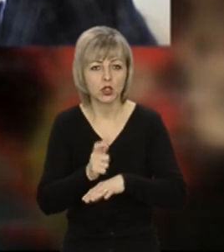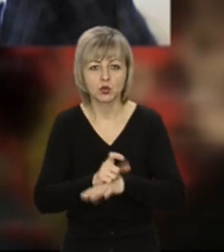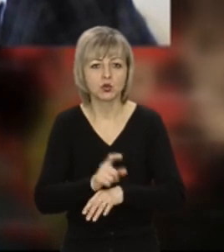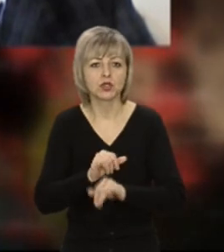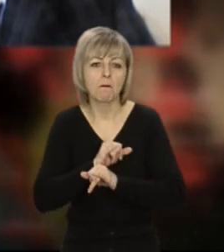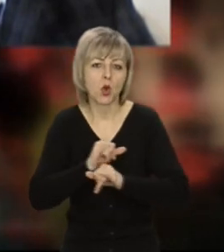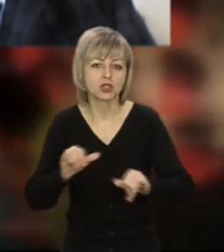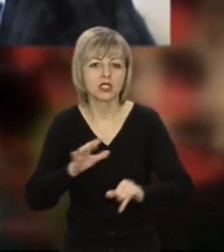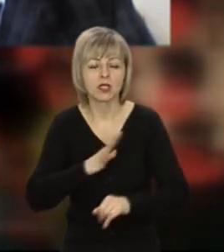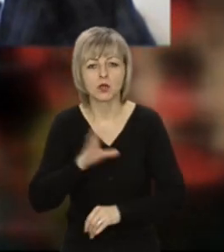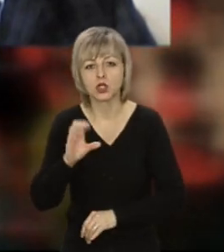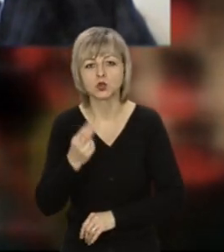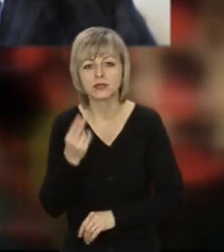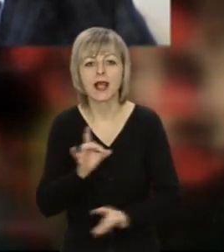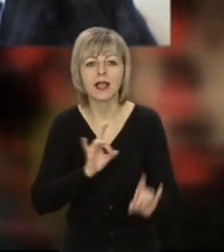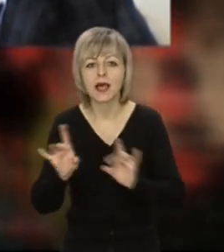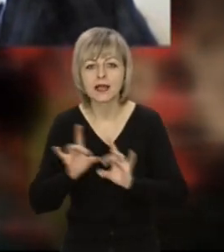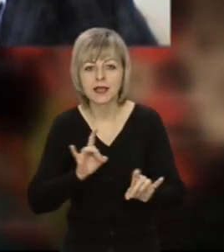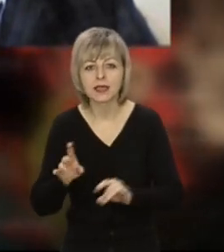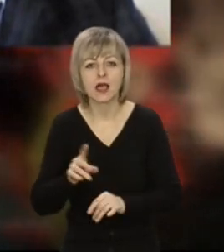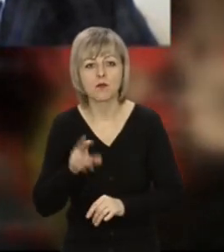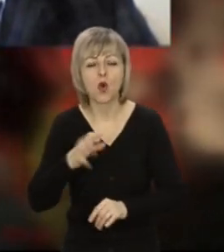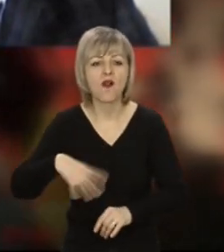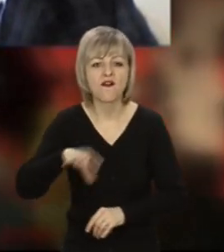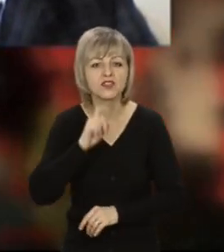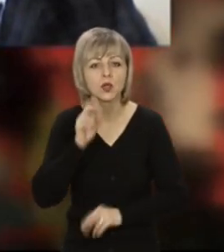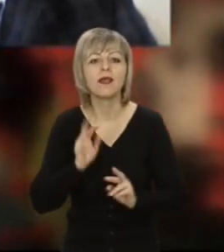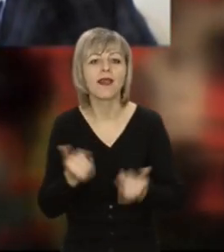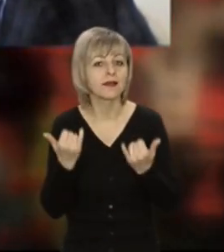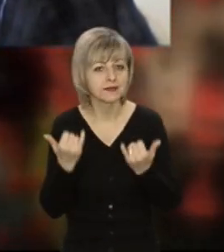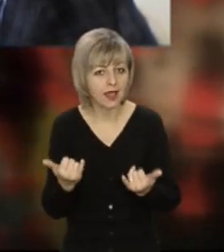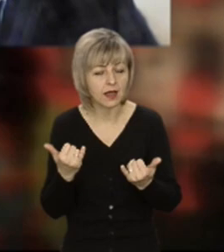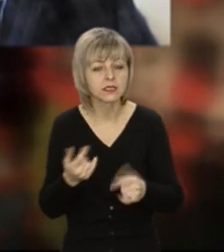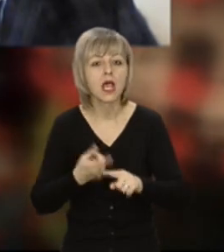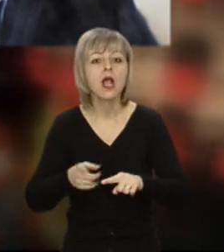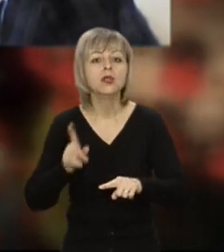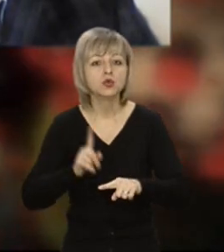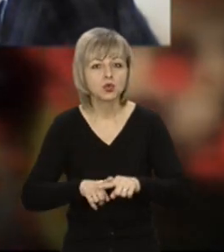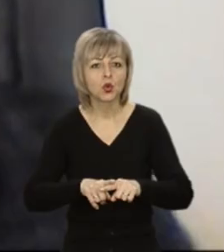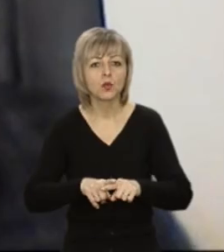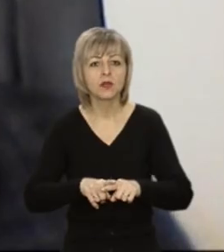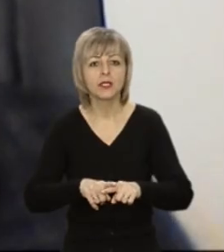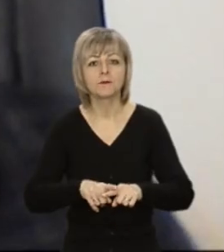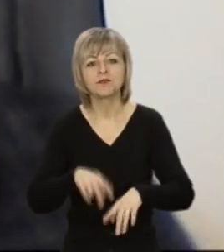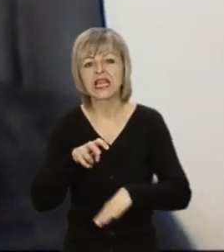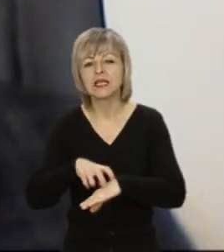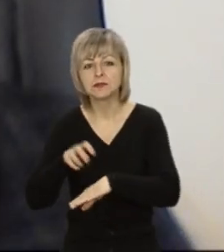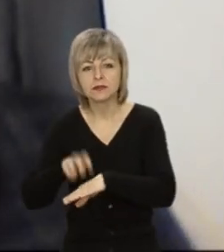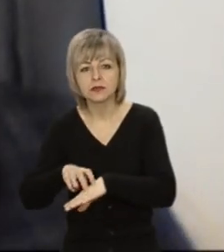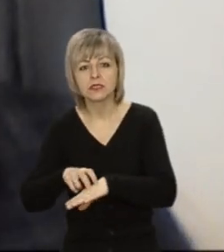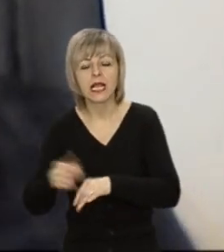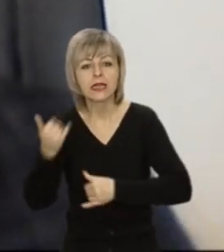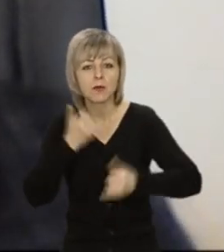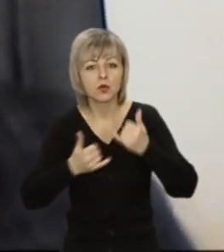вона поширена соціальна реклама в усій Україні, як зараз. Тому епідеміологи з